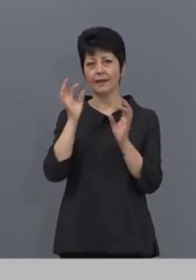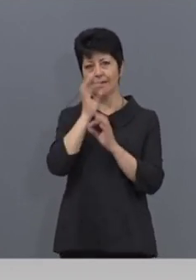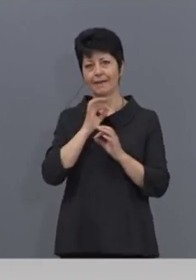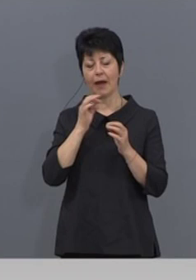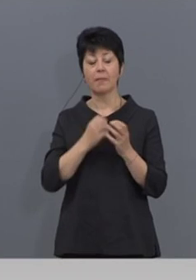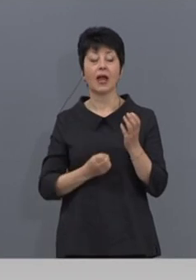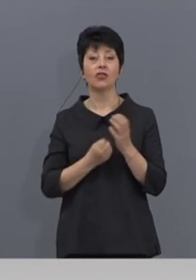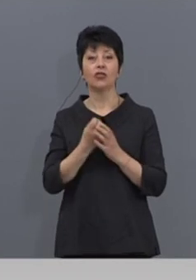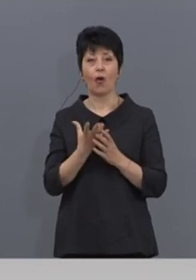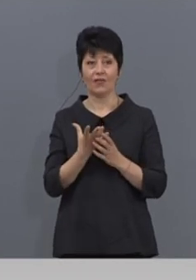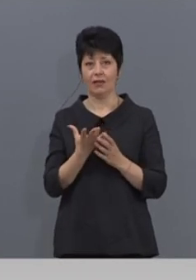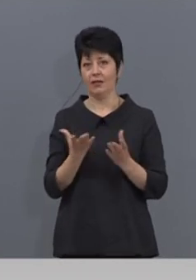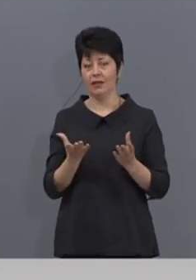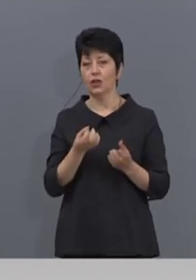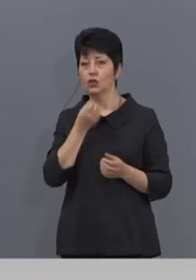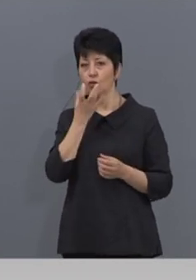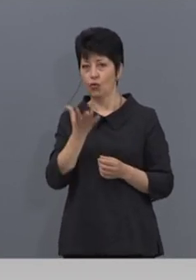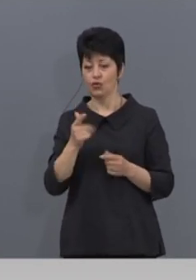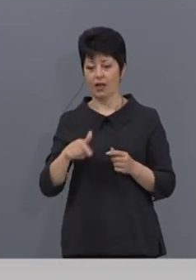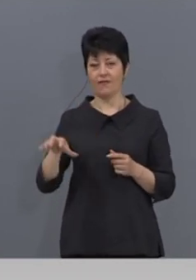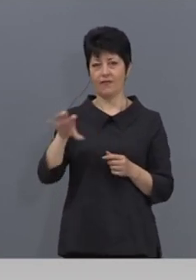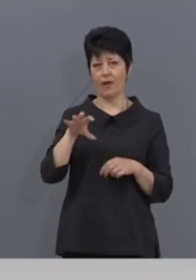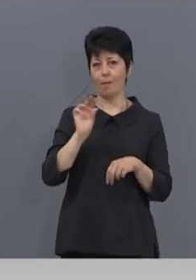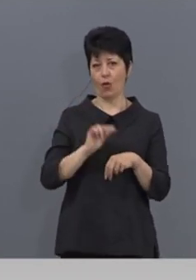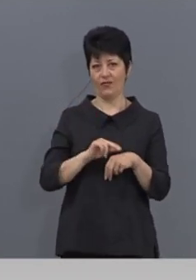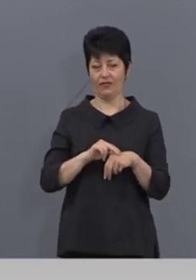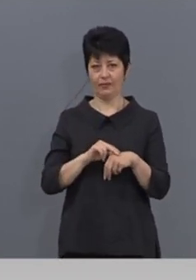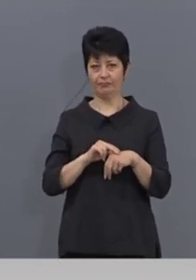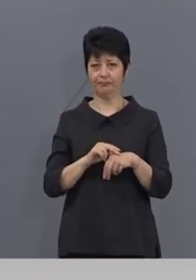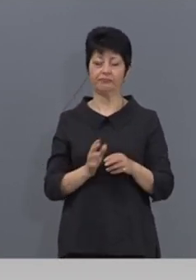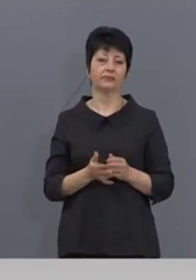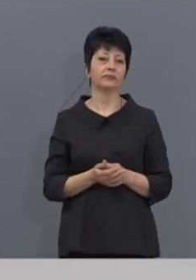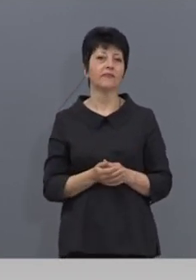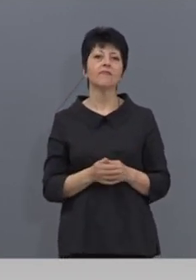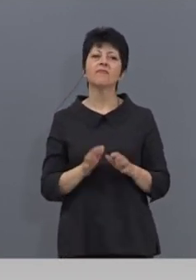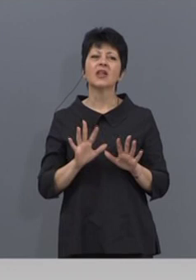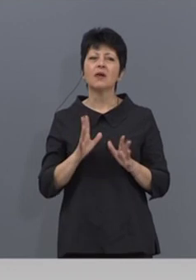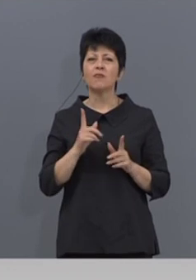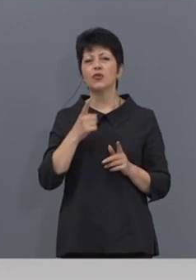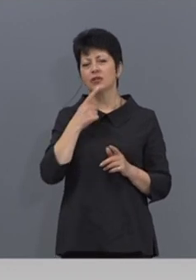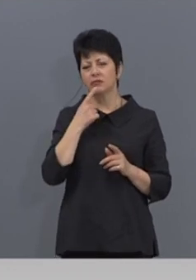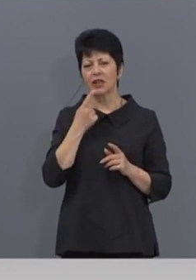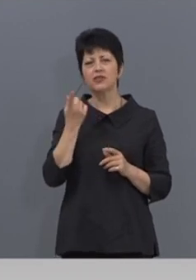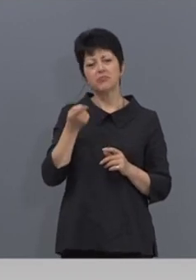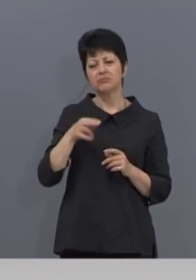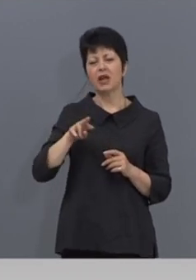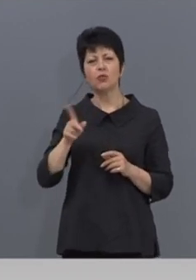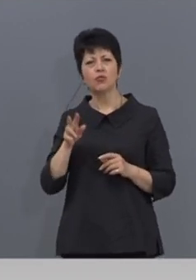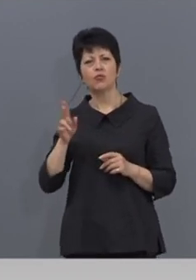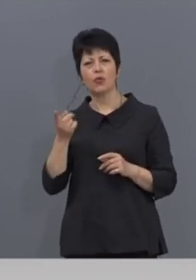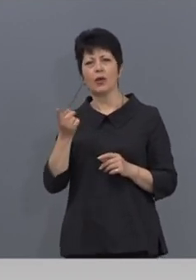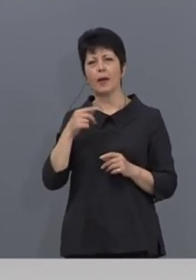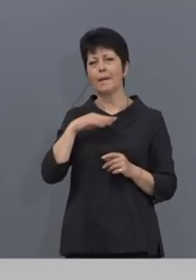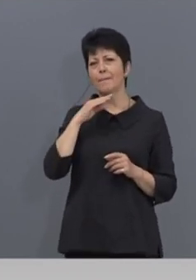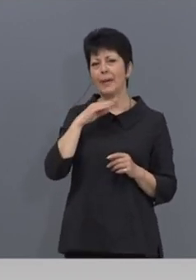ново констатирани случаи в тази област. Може да споменем и на редица други примери, когато